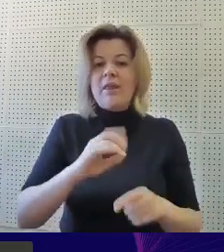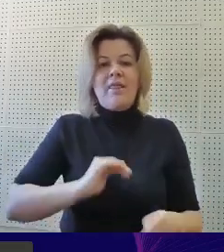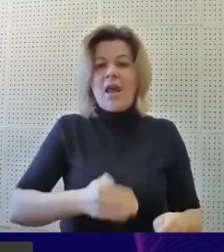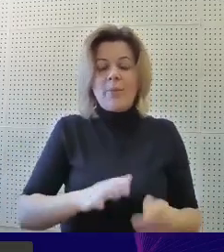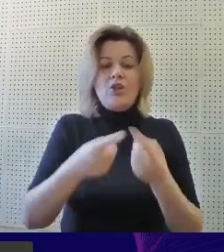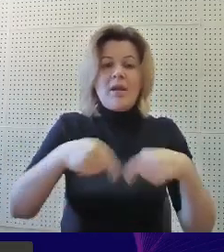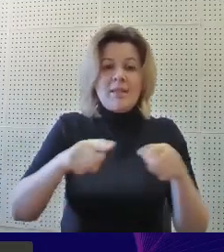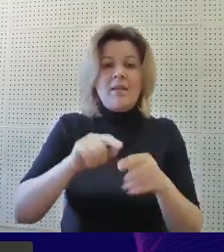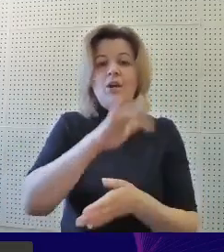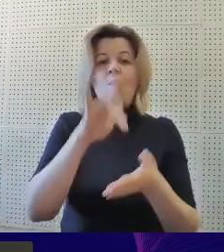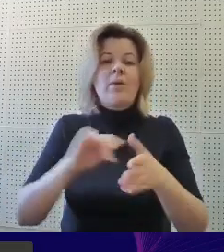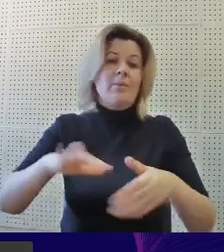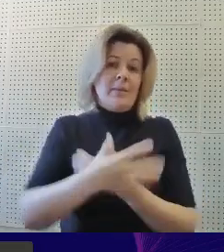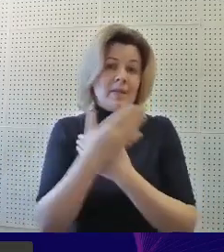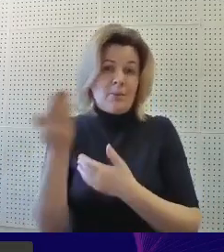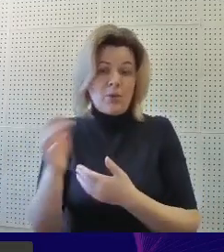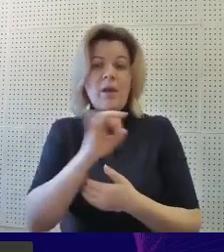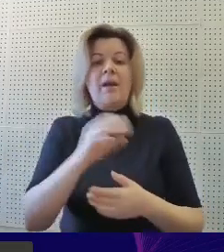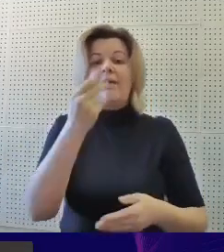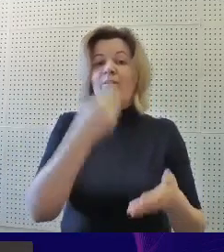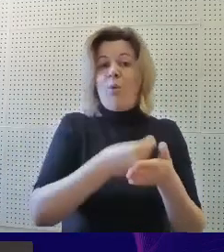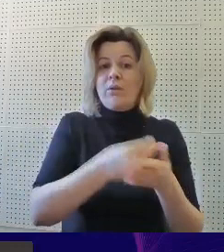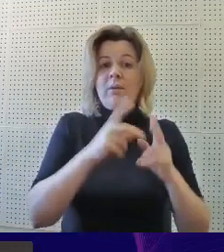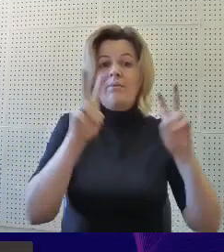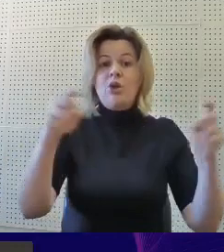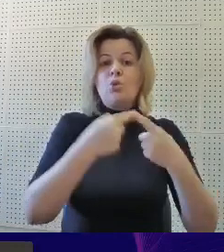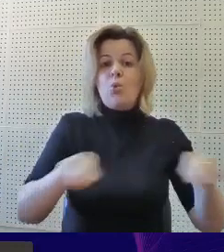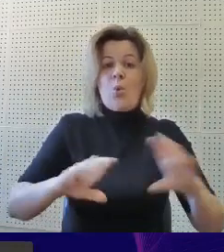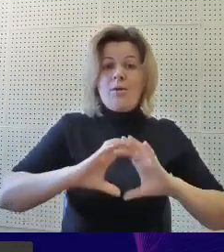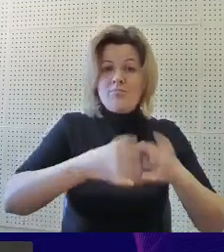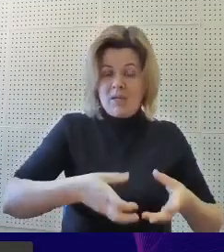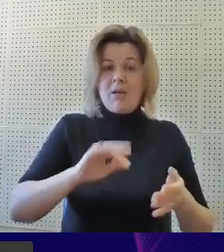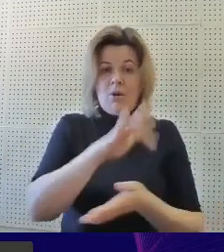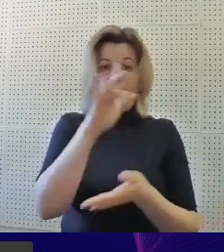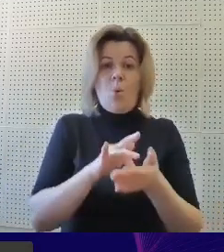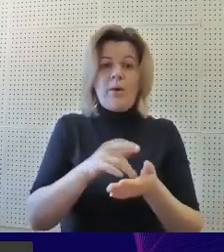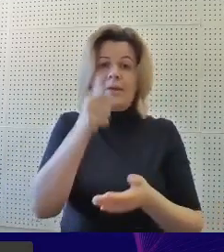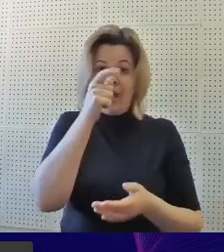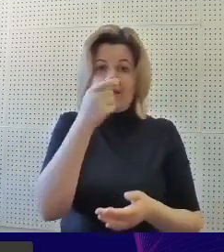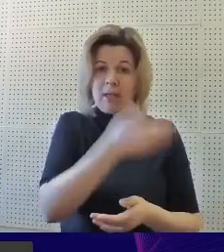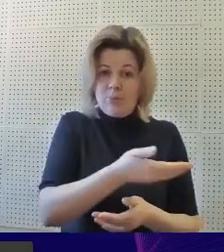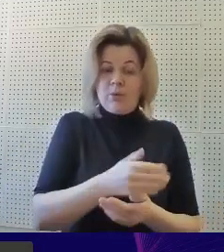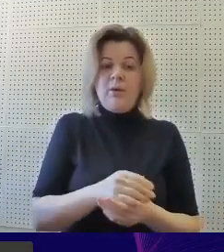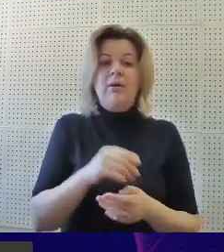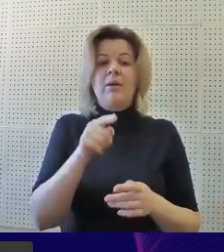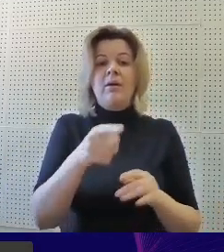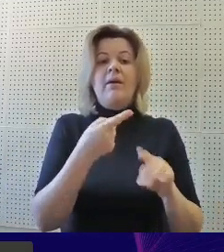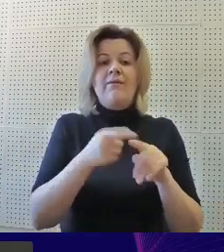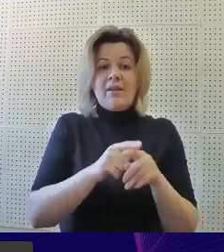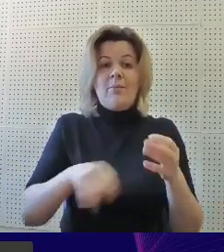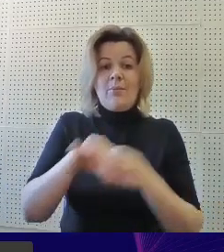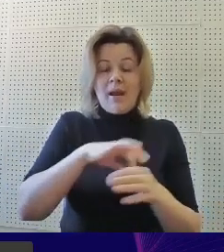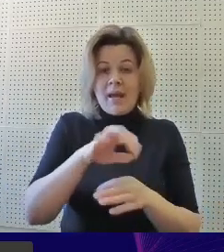некоммерческой организацией «Город Санкт-Петербург» и фондом «Другой мир. Город Екатеринбург». В